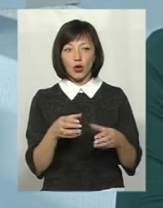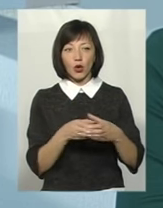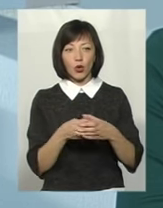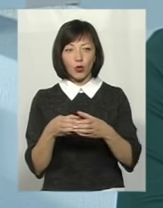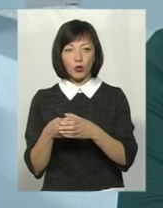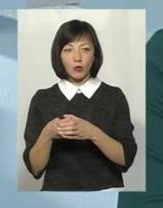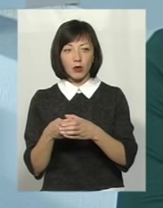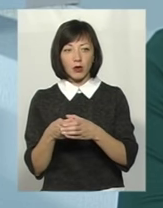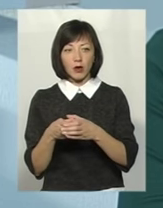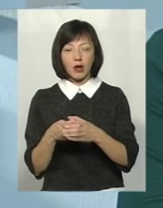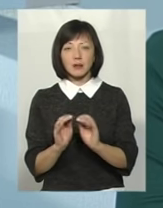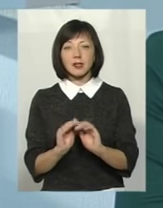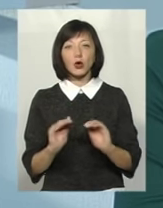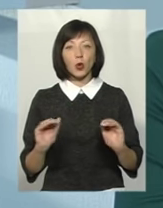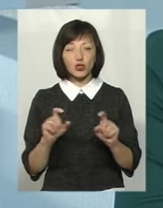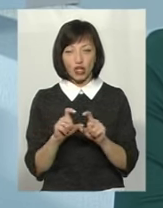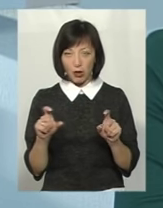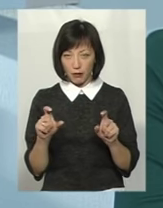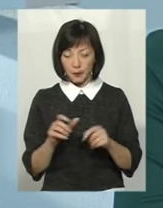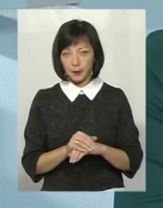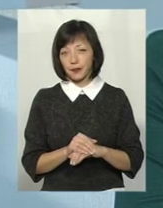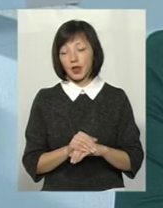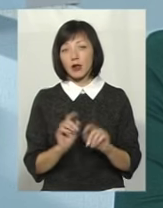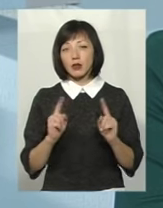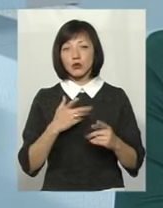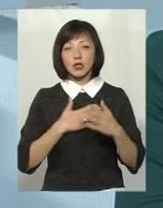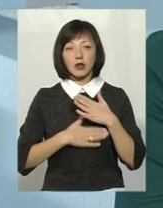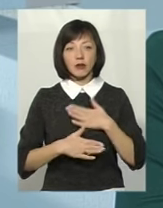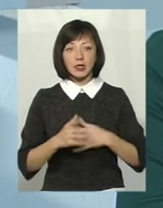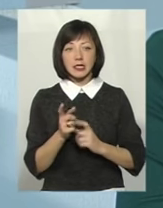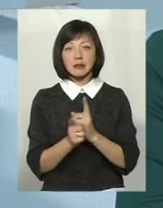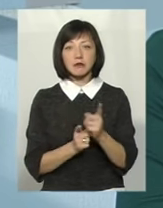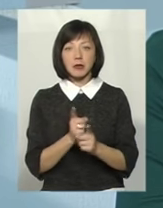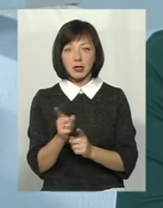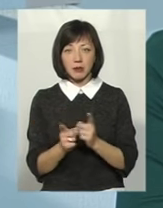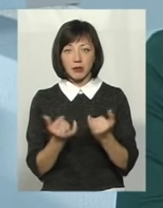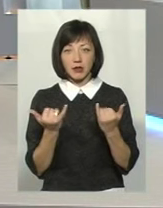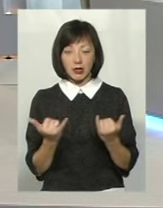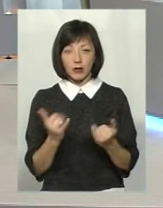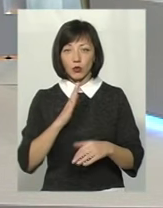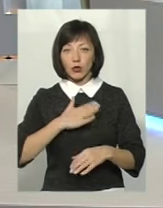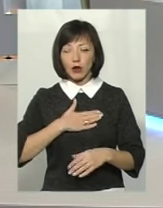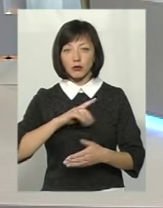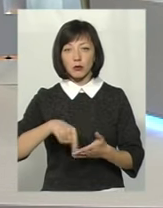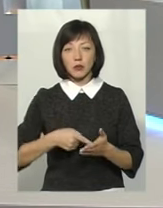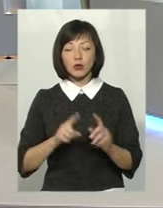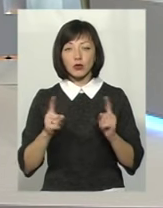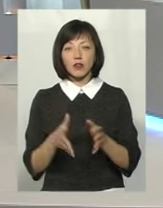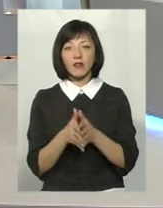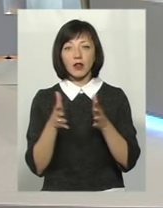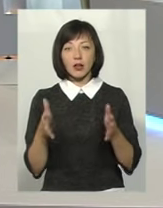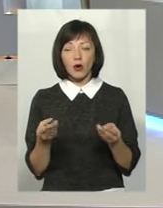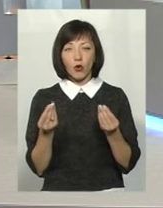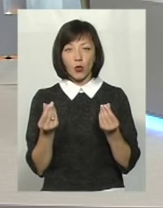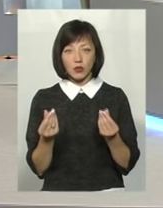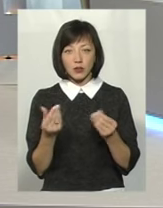в дошкільних навчальних закладах. Вони дуже задоволені змінами, які є в нашому місці, тому що дуже великі кошти